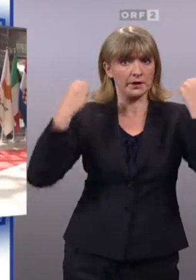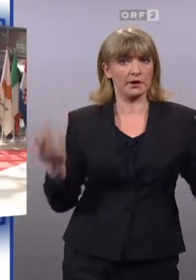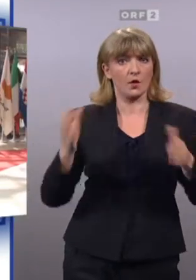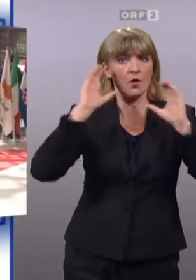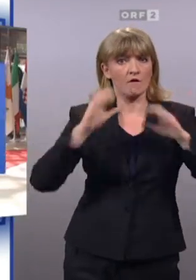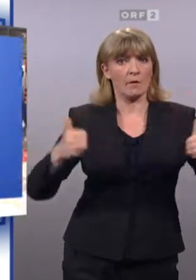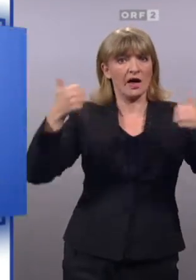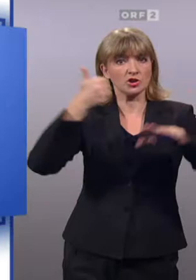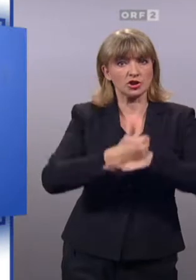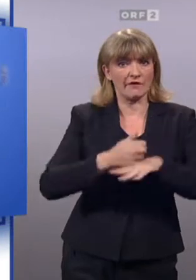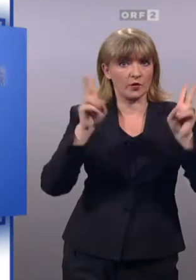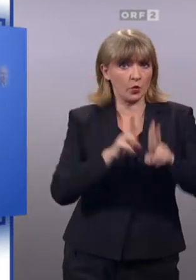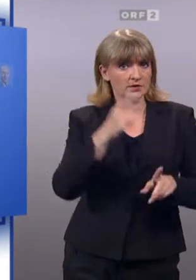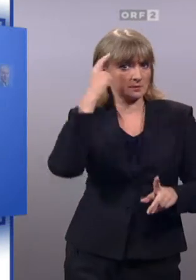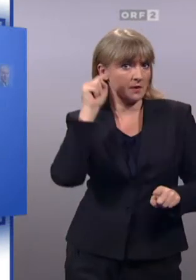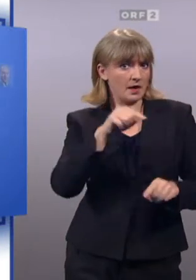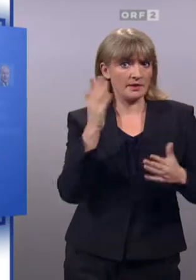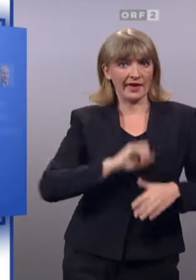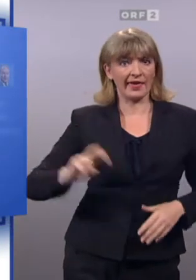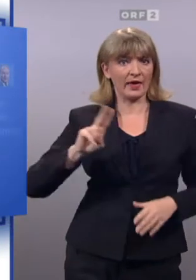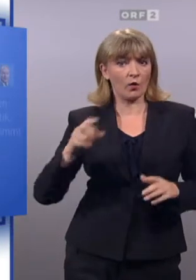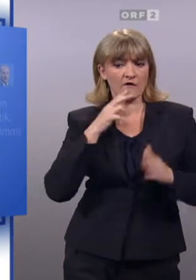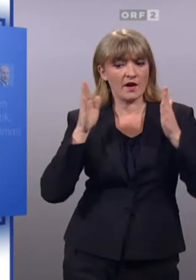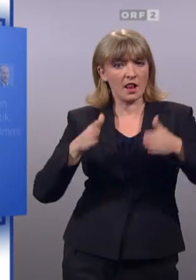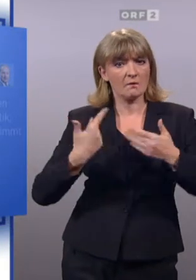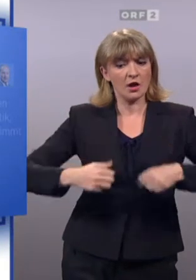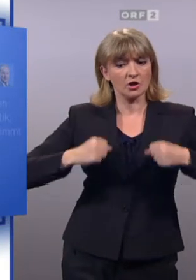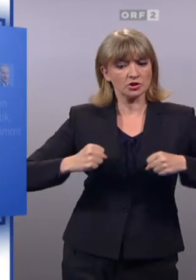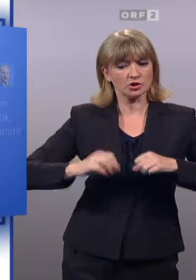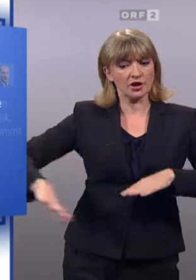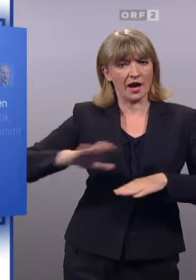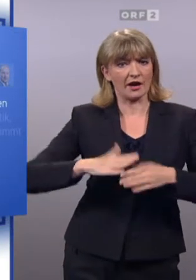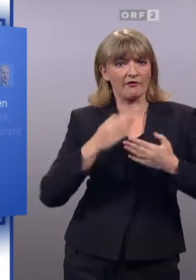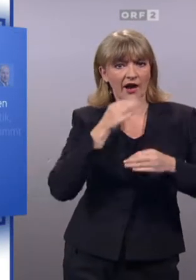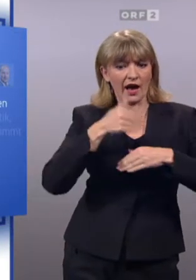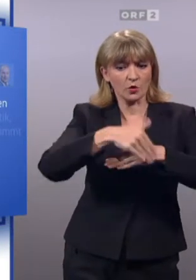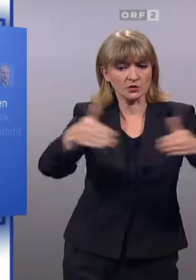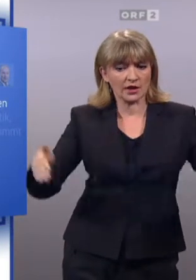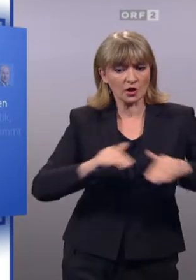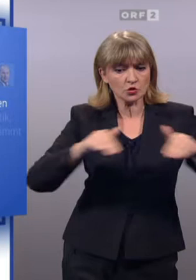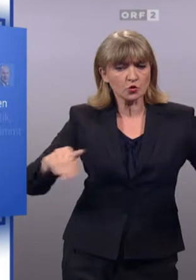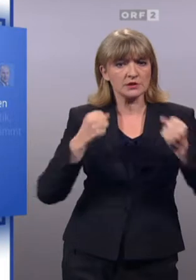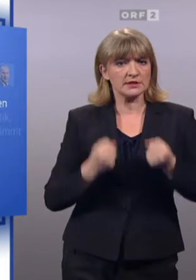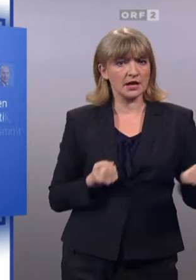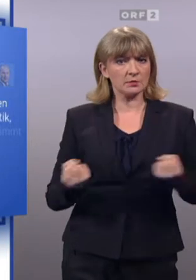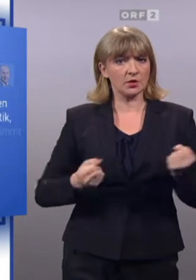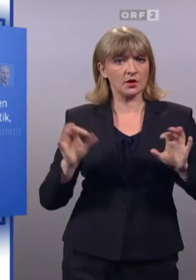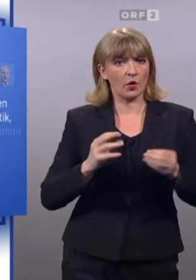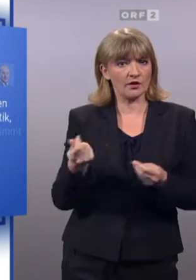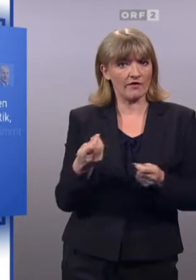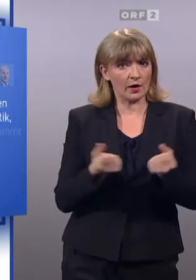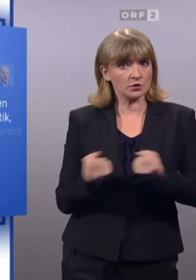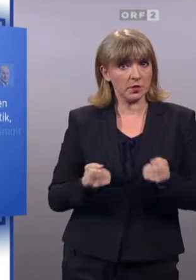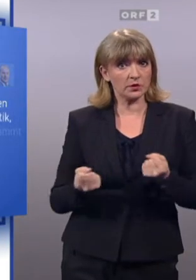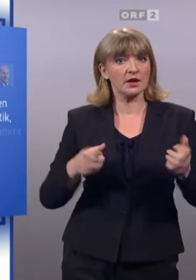-Chef Sebastian Kurz befürwortet eine EU, die stärker ist in den großen Fragen wie Außengrenzschutz, Sicherheitspolitik oder Währungspolitik,